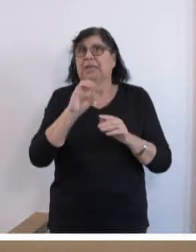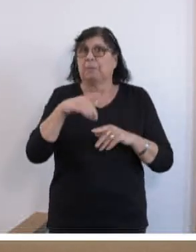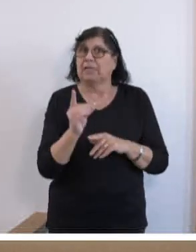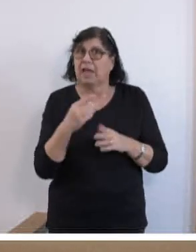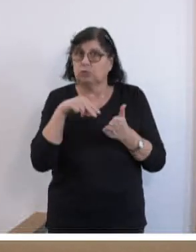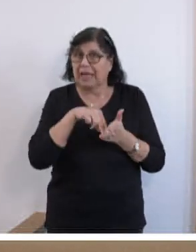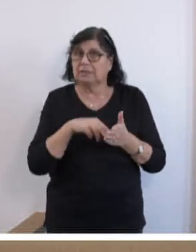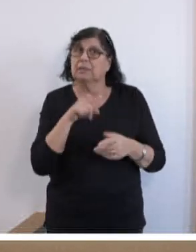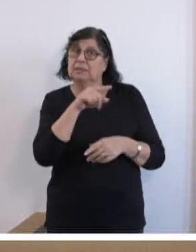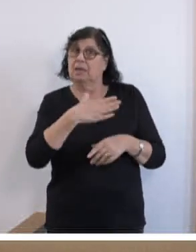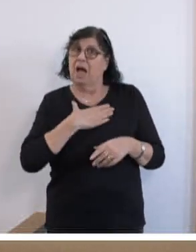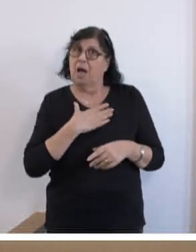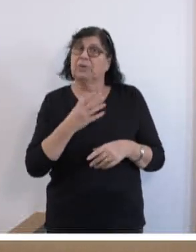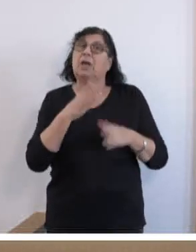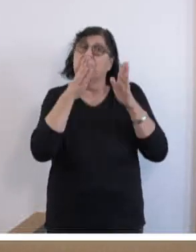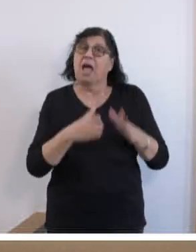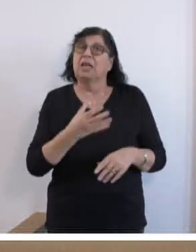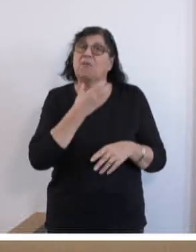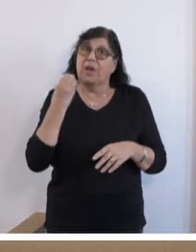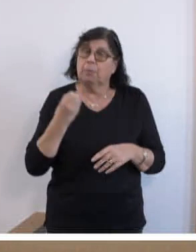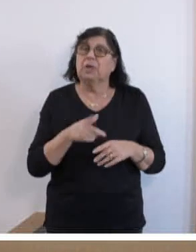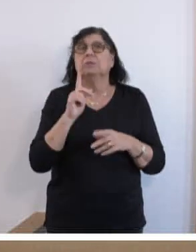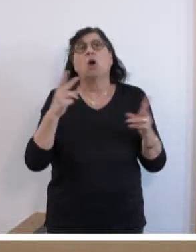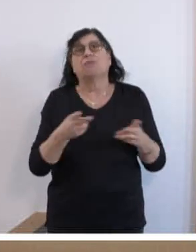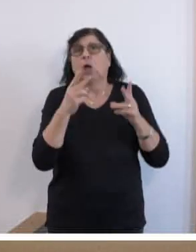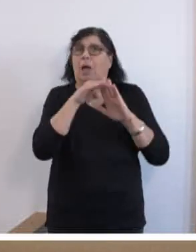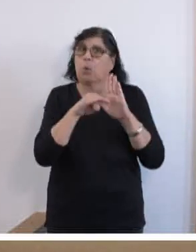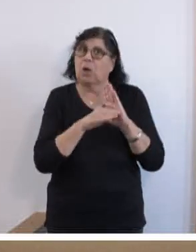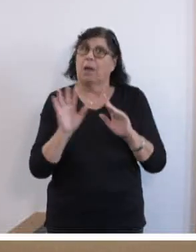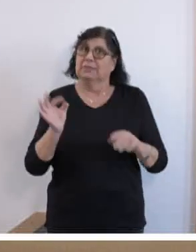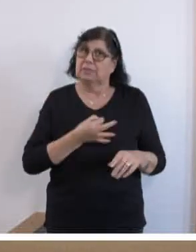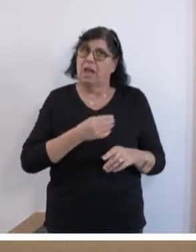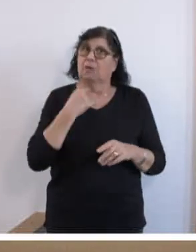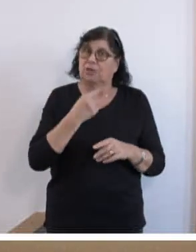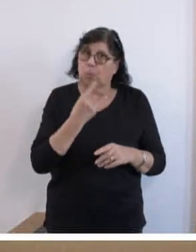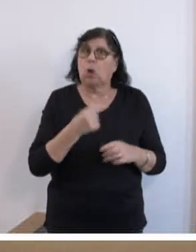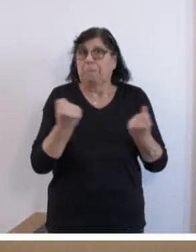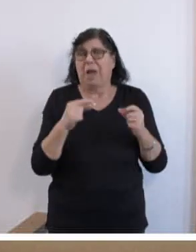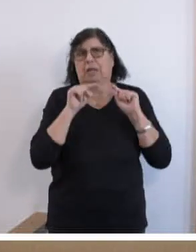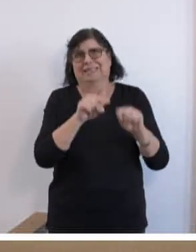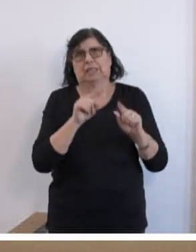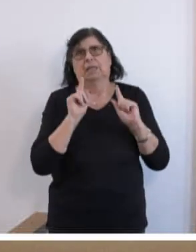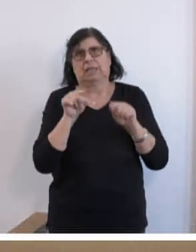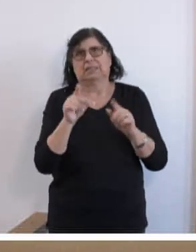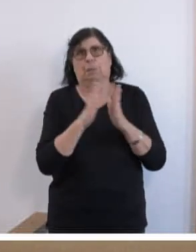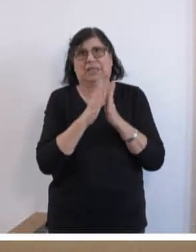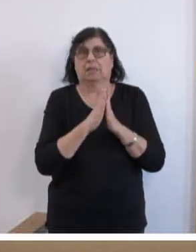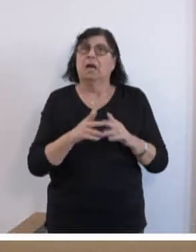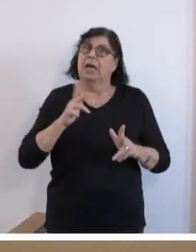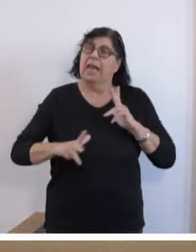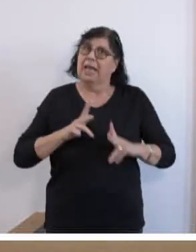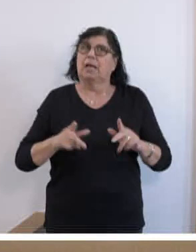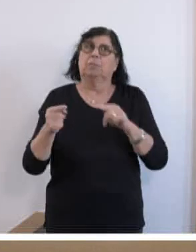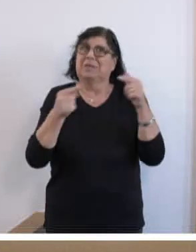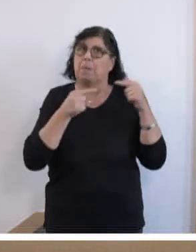dabei. Sie haben im Bereich Wärme ein Förderprogramm für das Saarland versprochen. Setzen Sie das auf. Und insofern, es hat sich leider in der Debatte